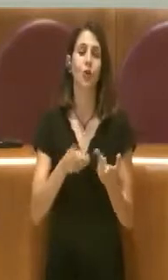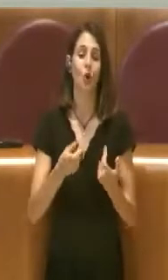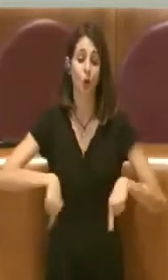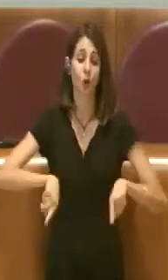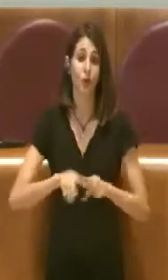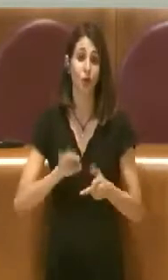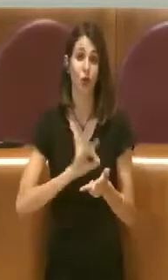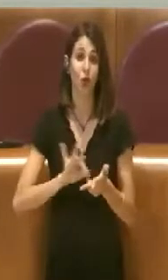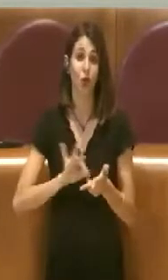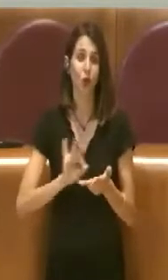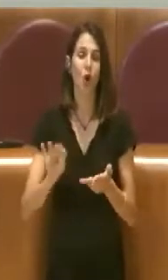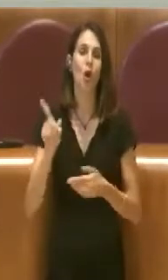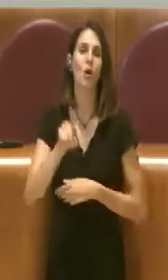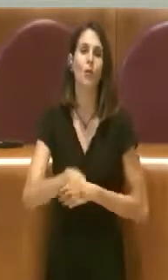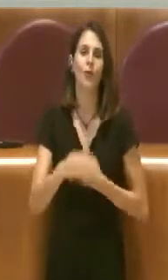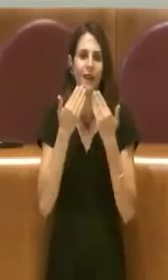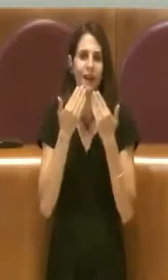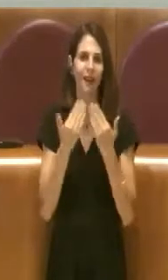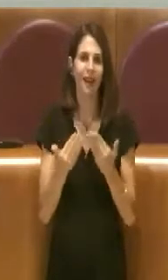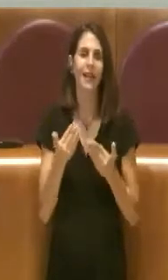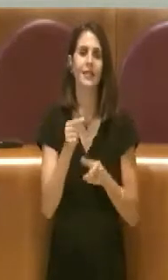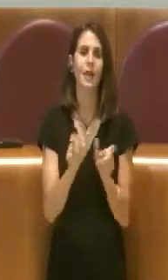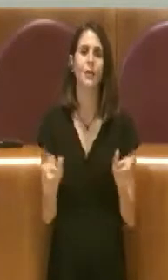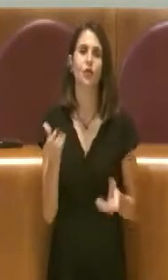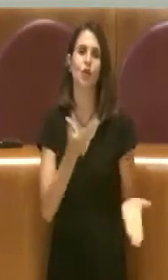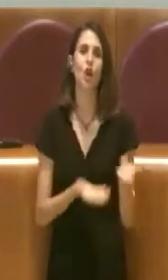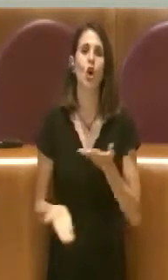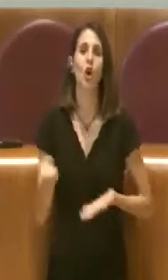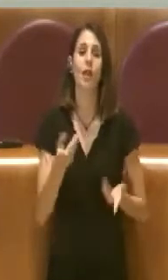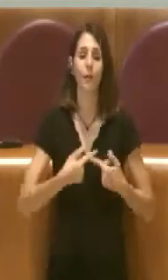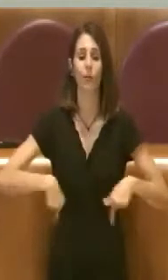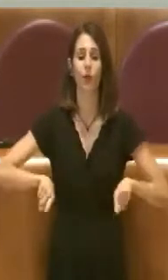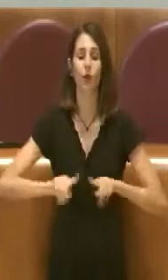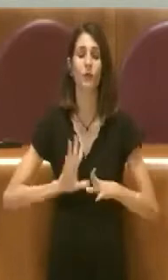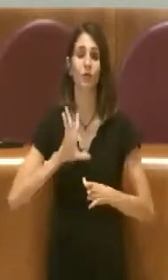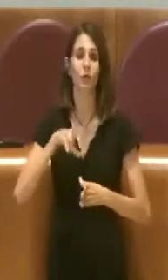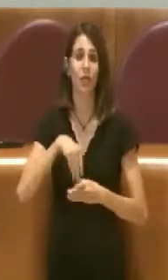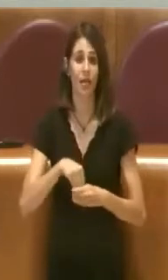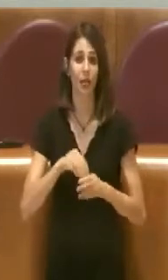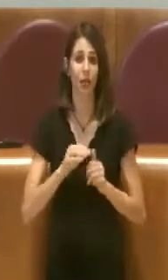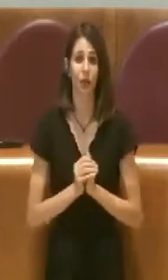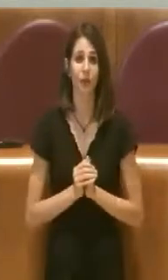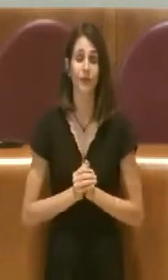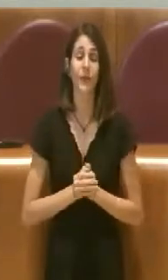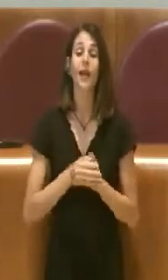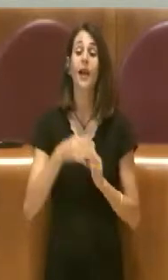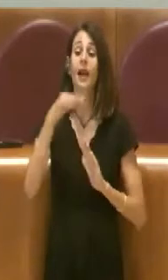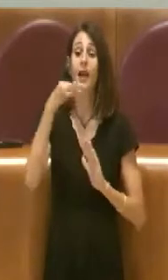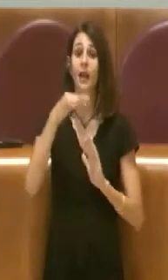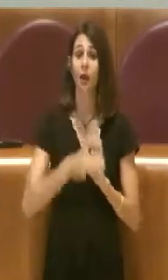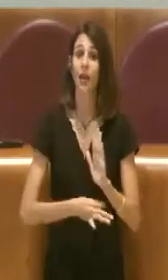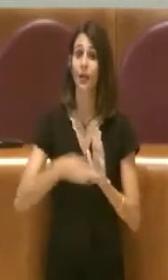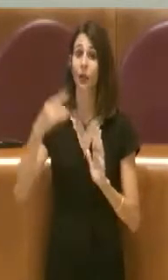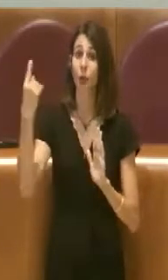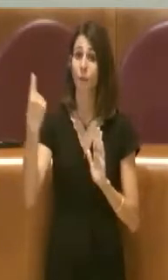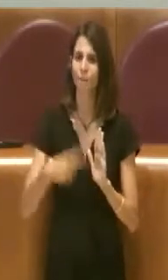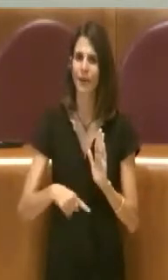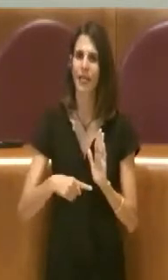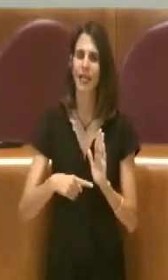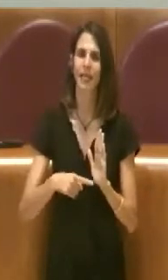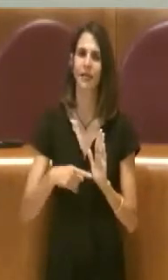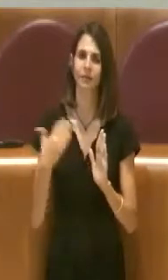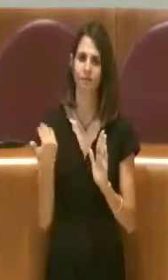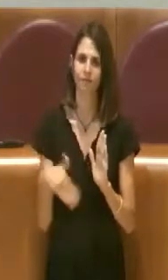anche i collaboratori della Commissione. È un regolamento di cui si